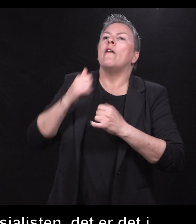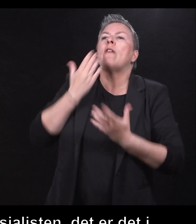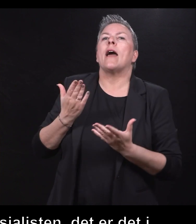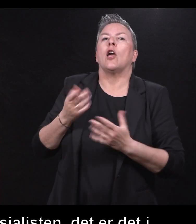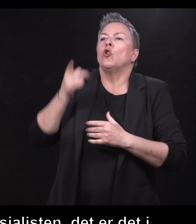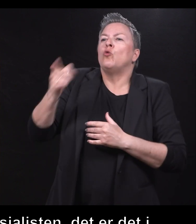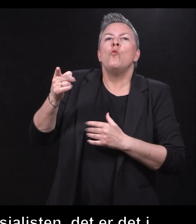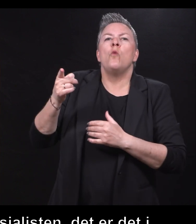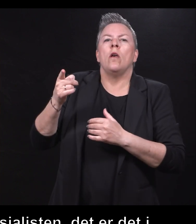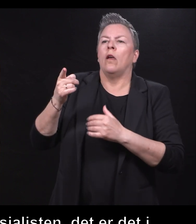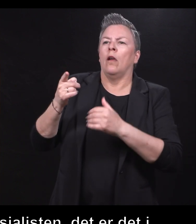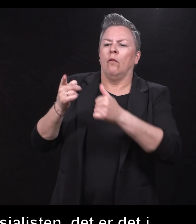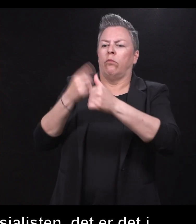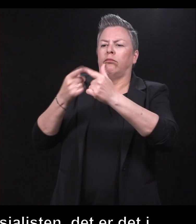alt det.